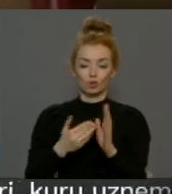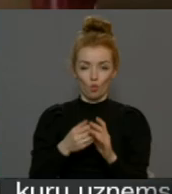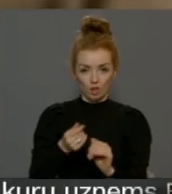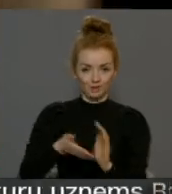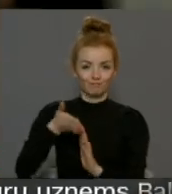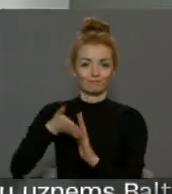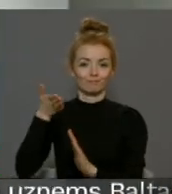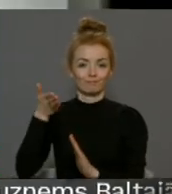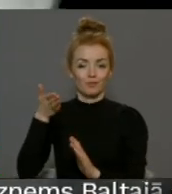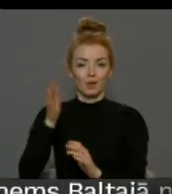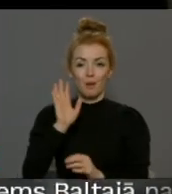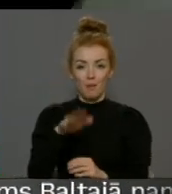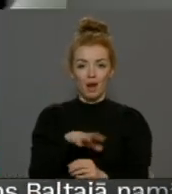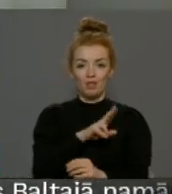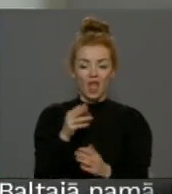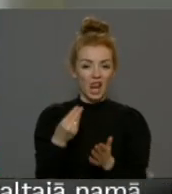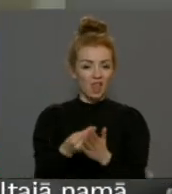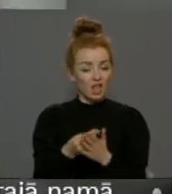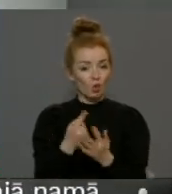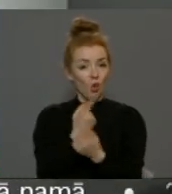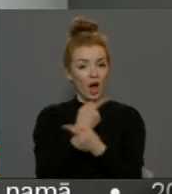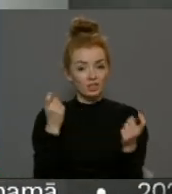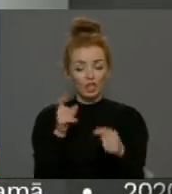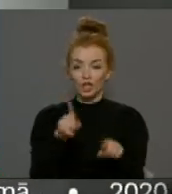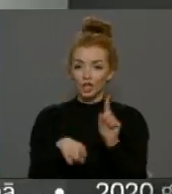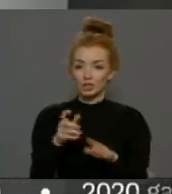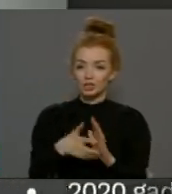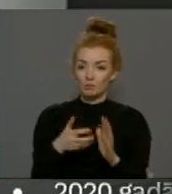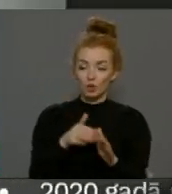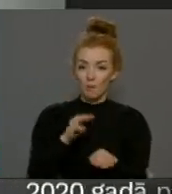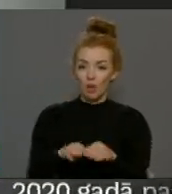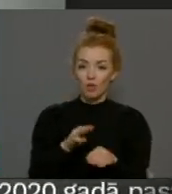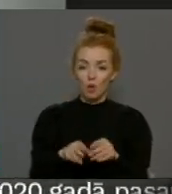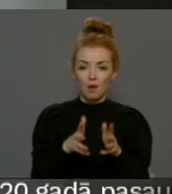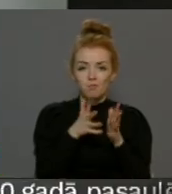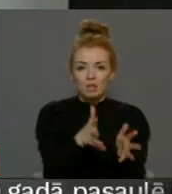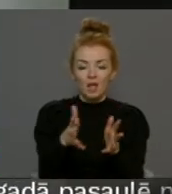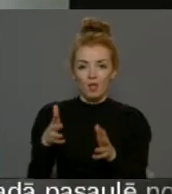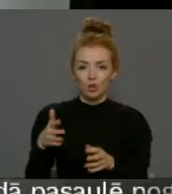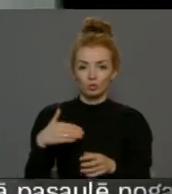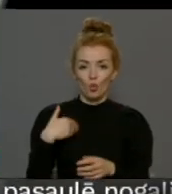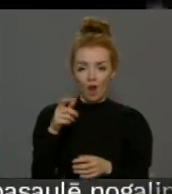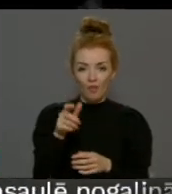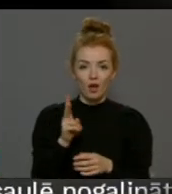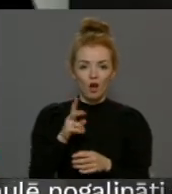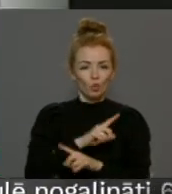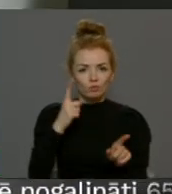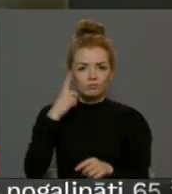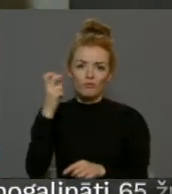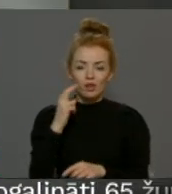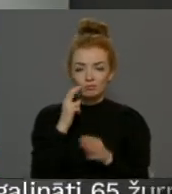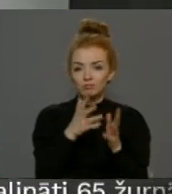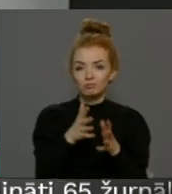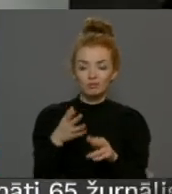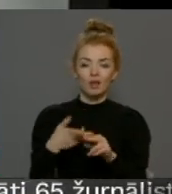Par neliedrību gan tiek atzīta dažkārt izmantotā metoda – baidīt skolēnus ar ziņošanu vecākiem. Tādēļ